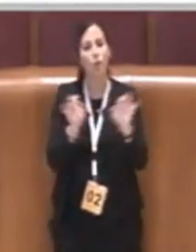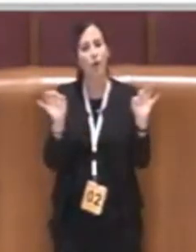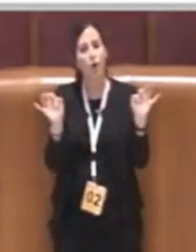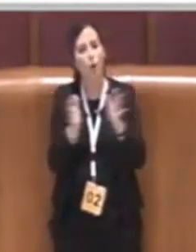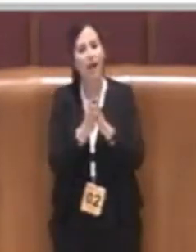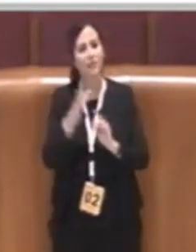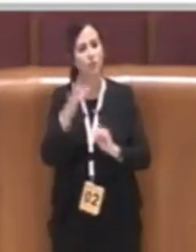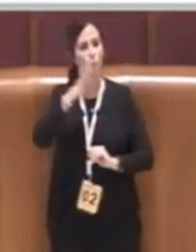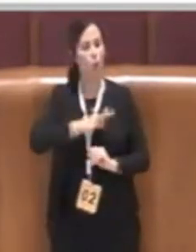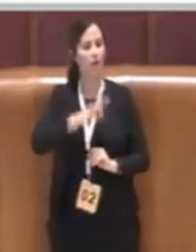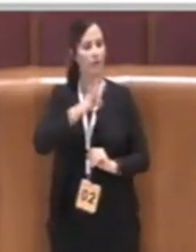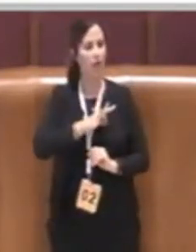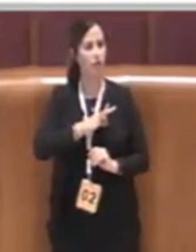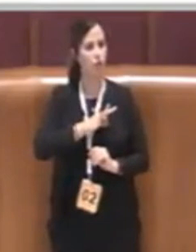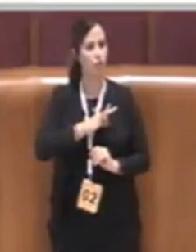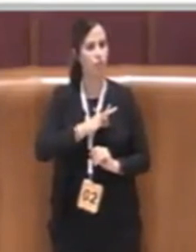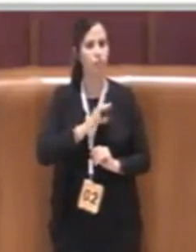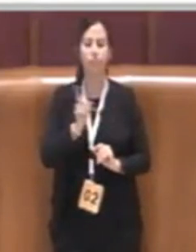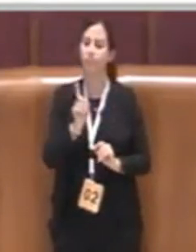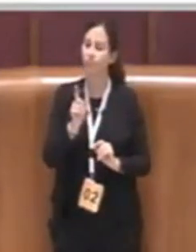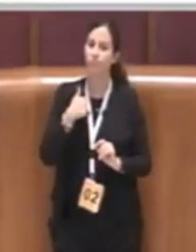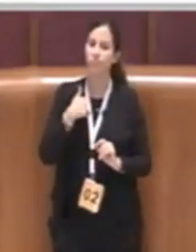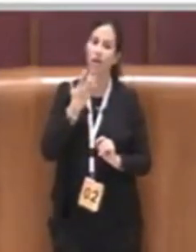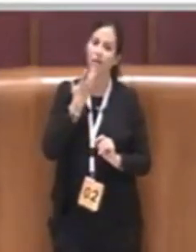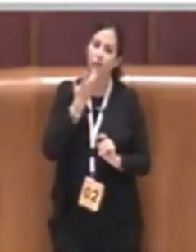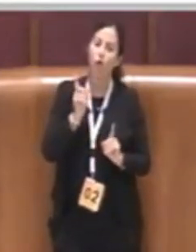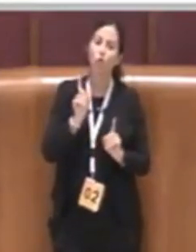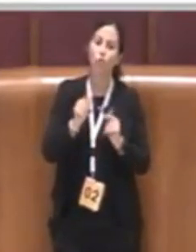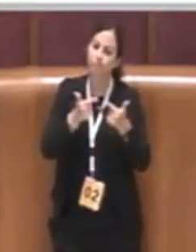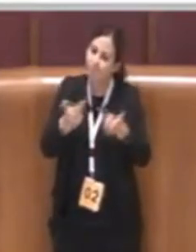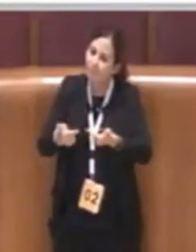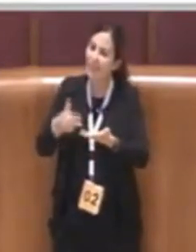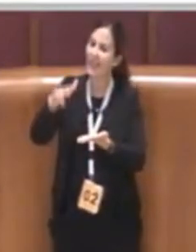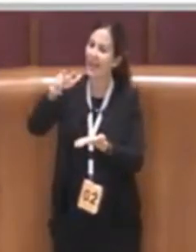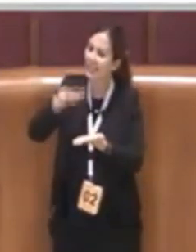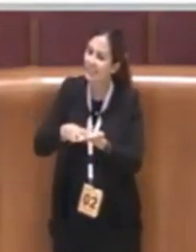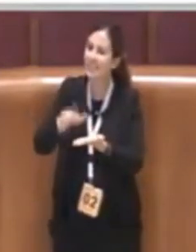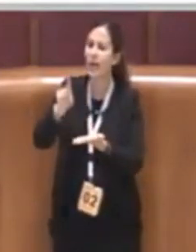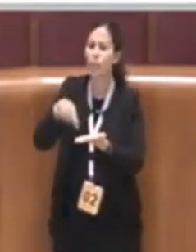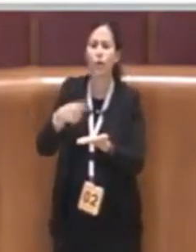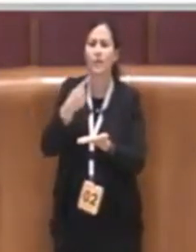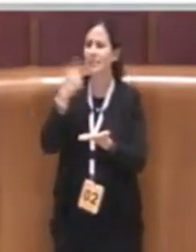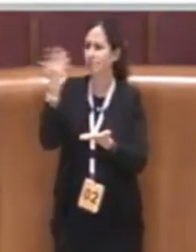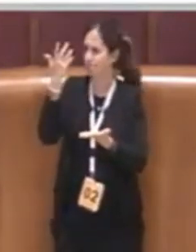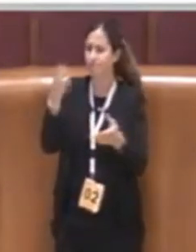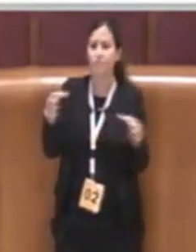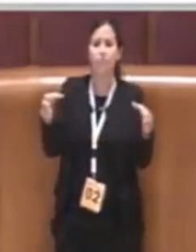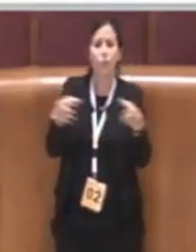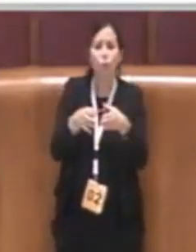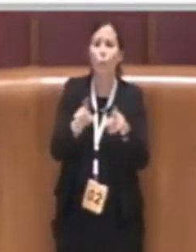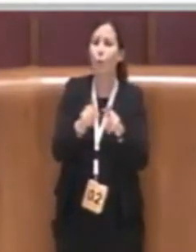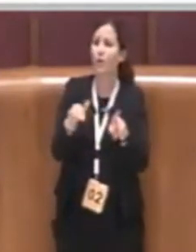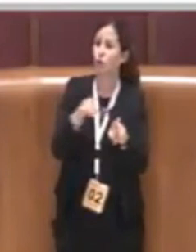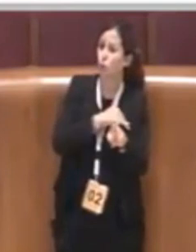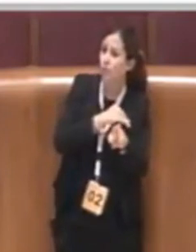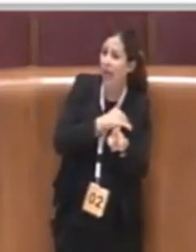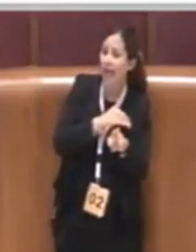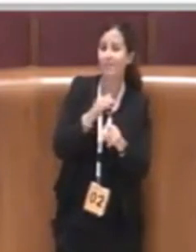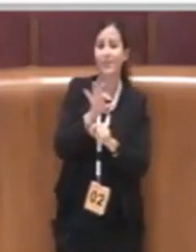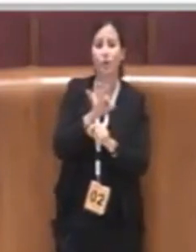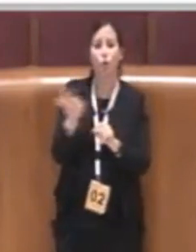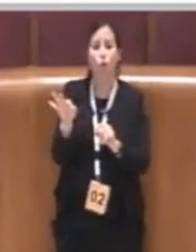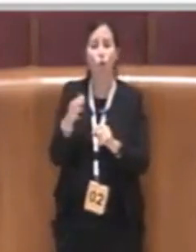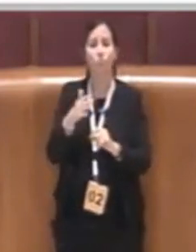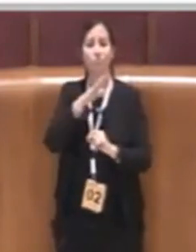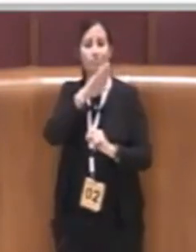fasce sociali diciamo un po' più disagiate single, studenti, persone anziane la possibilità di